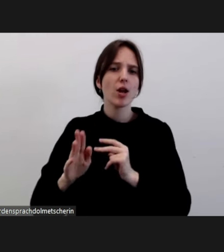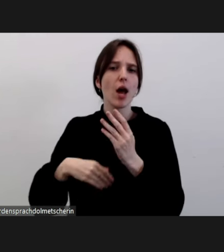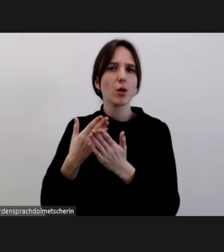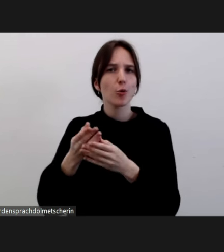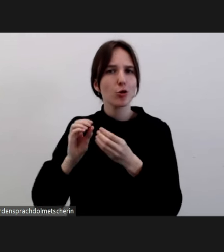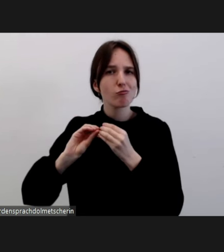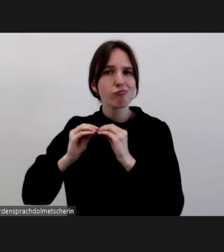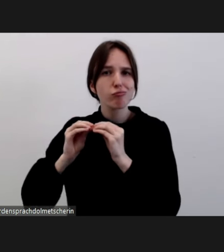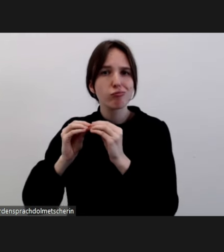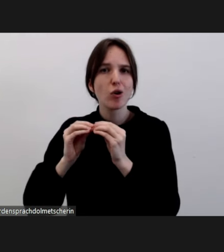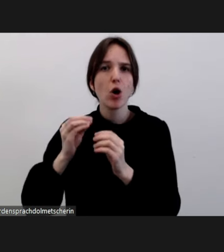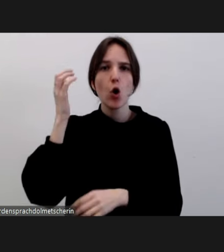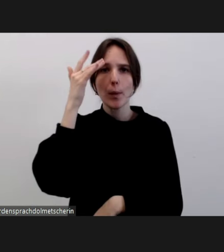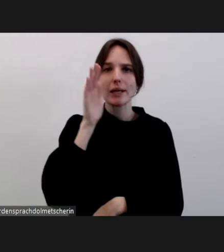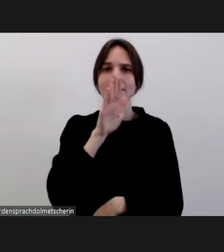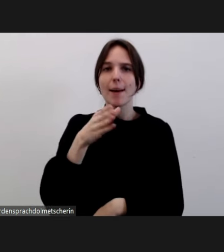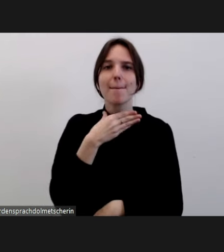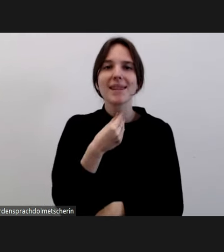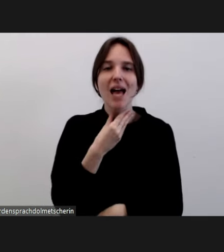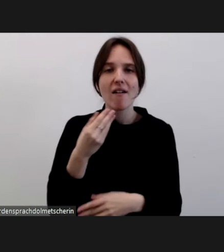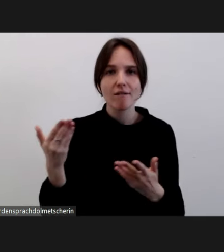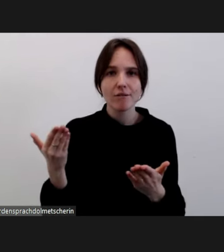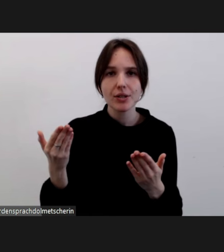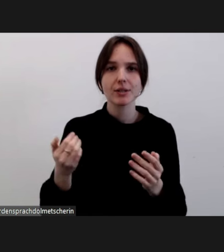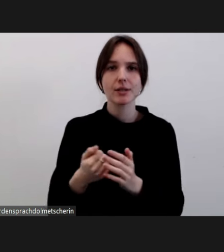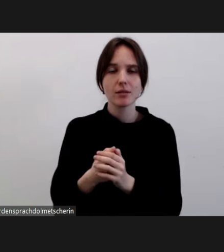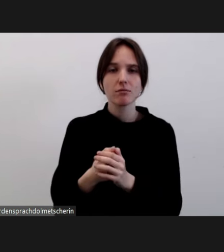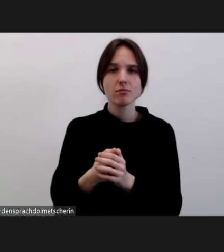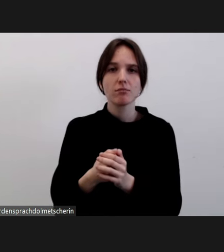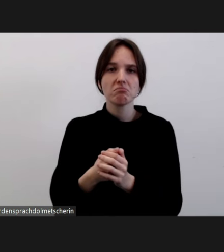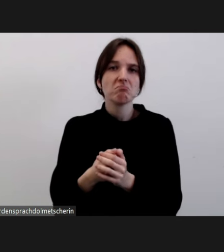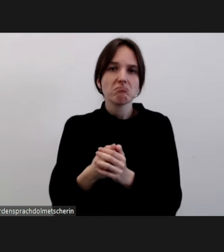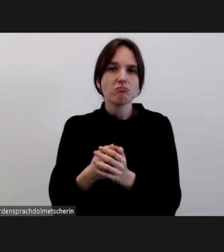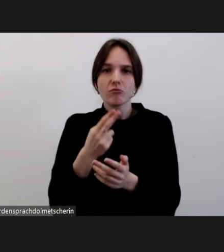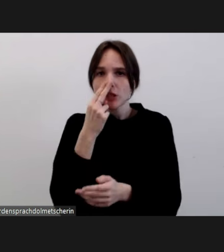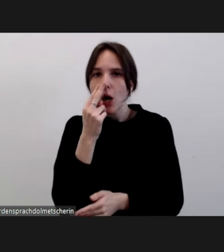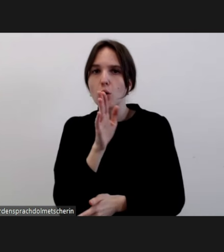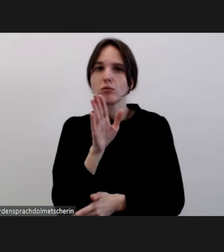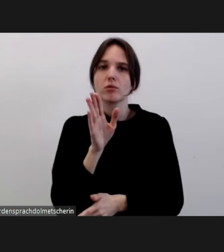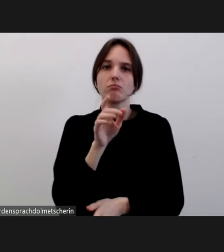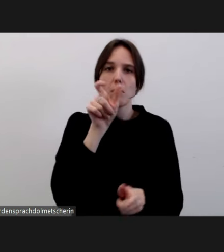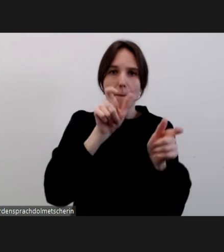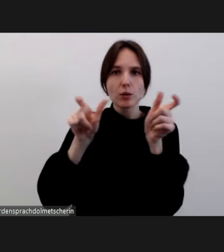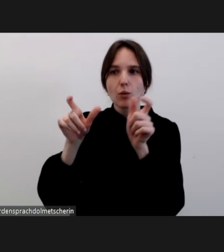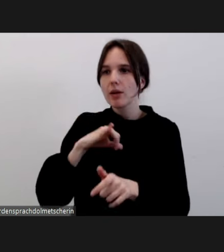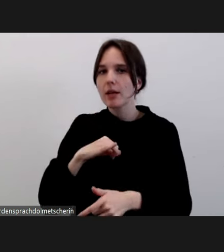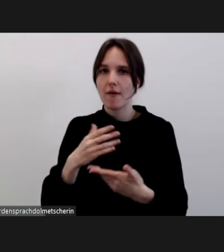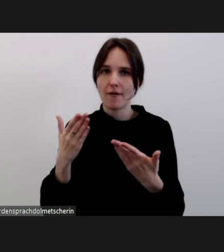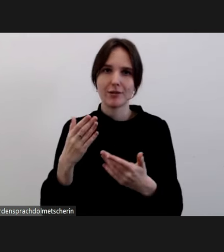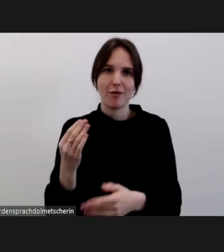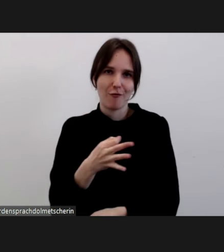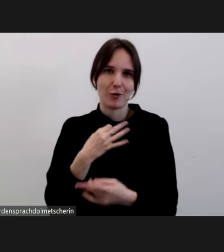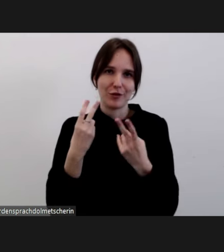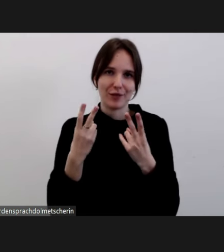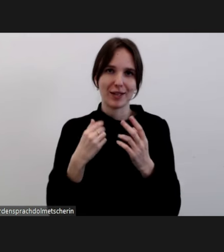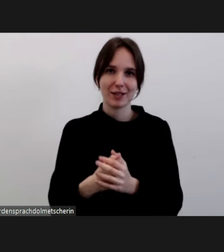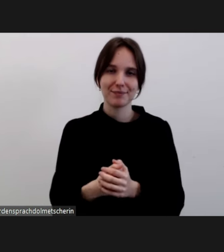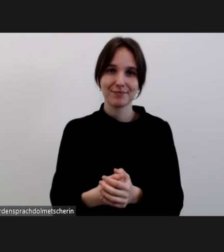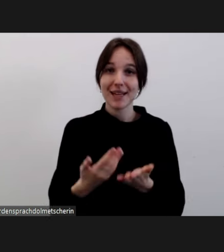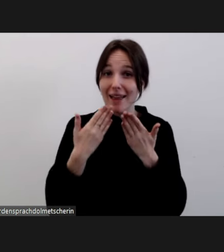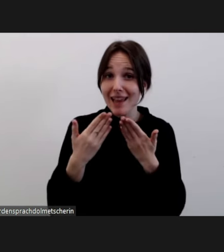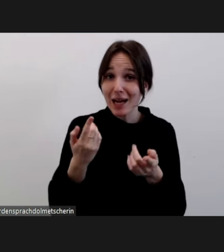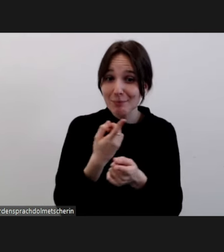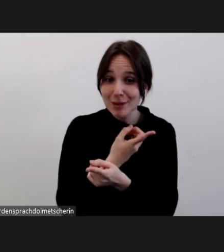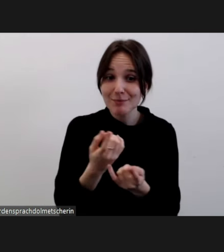Handlungsbedarfen zur Prävention und Bekämpfung von Antifeminismus zu gewinnen. Wir sind Ihnen sehr dankbar für Ihre